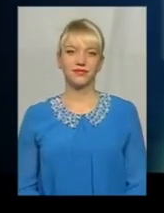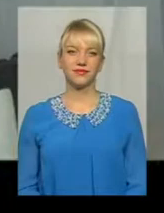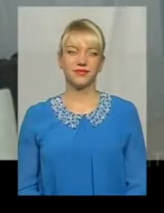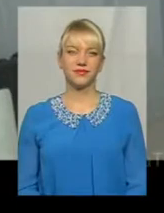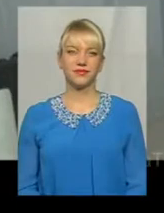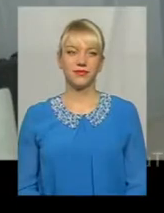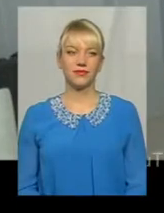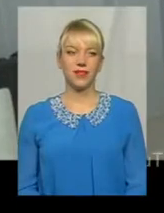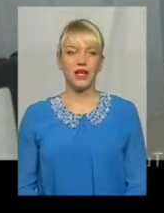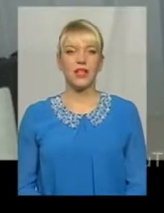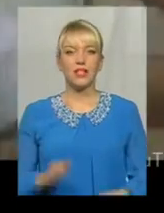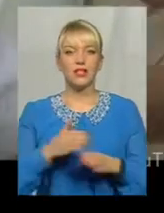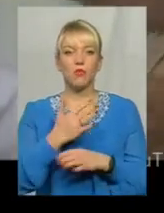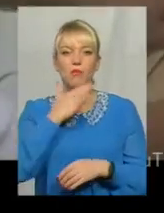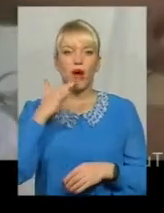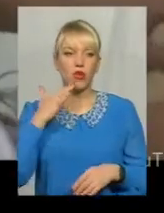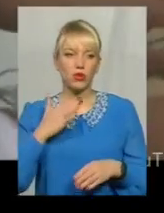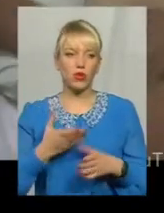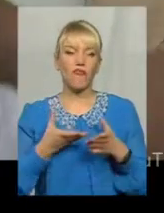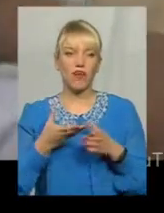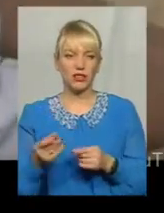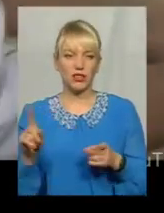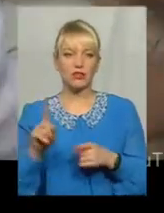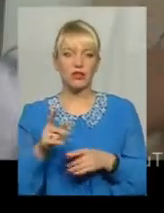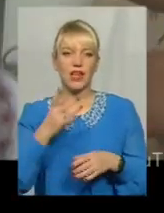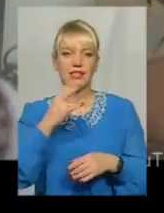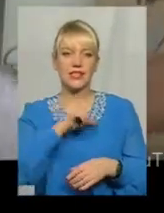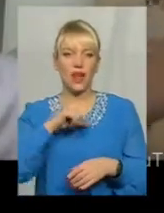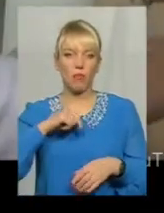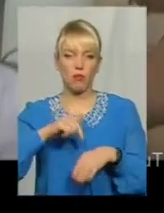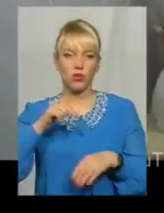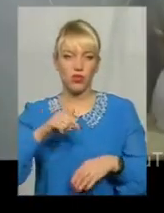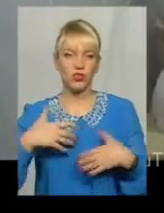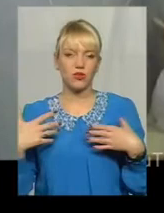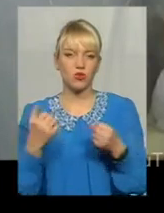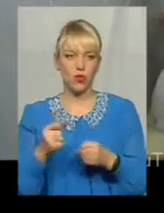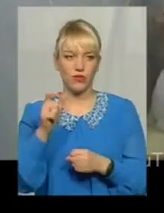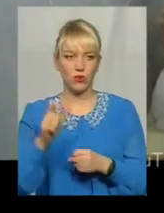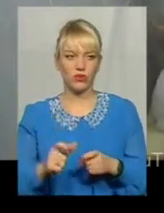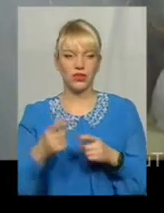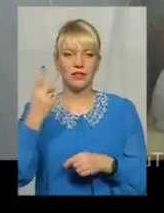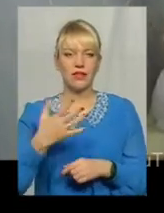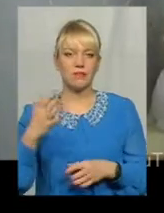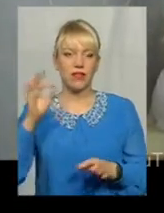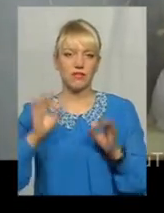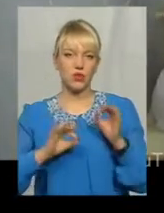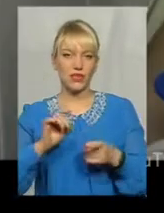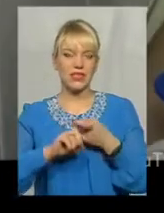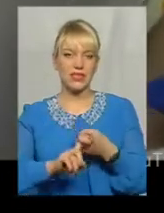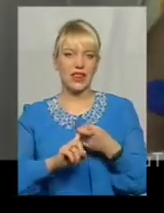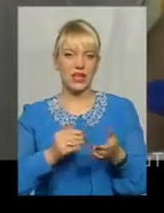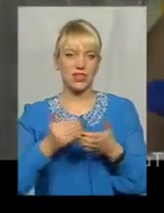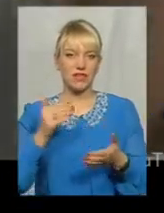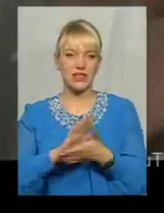З поміж багатьох факторів, які впливають на самопочуття і здоров'я людини, 25% залежать від